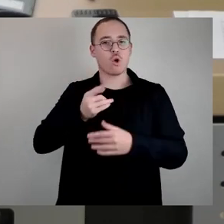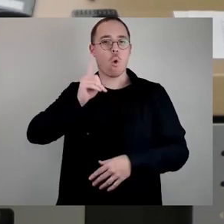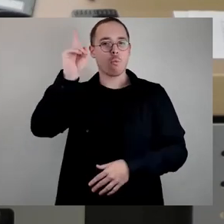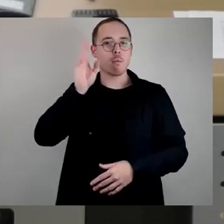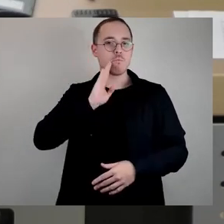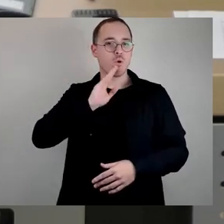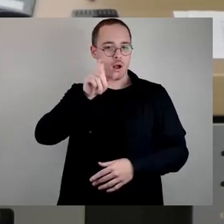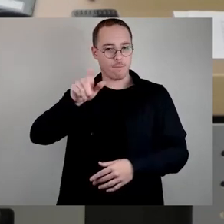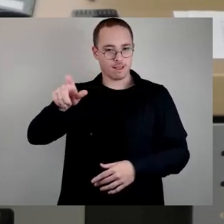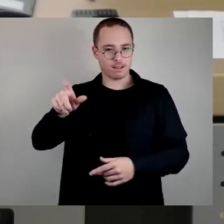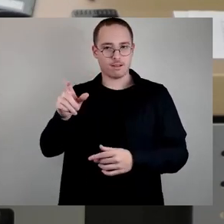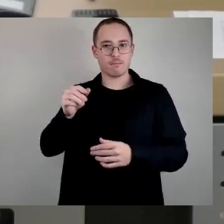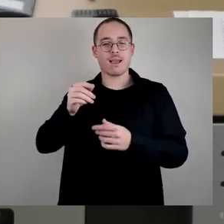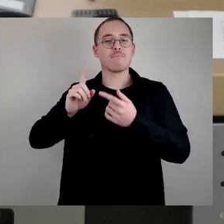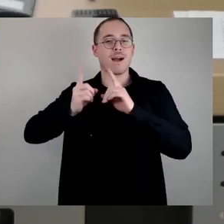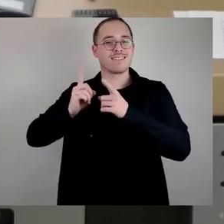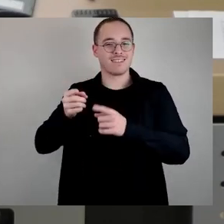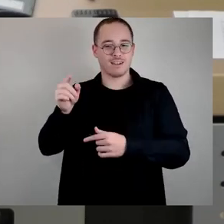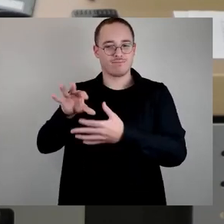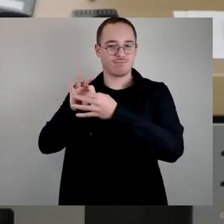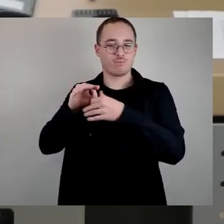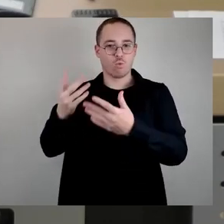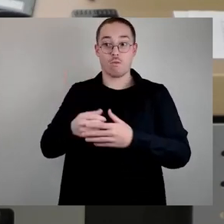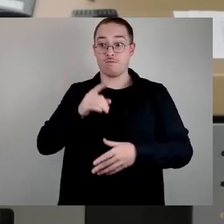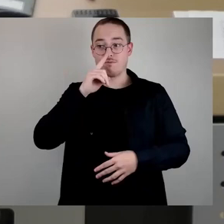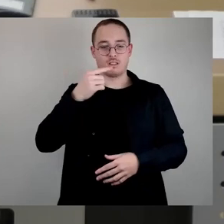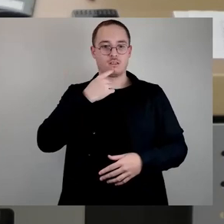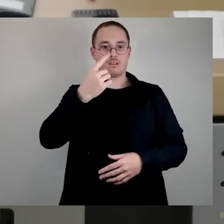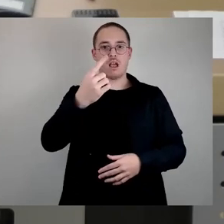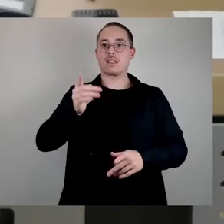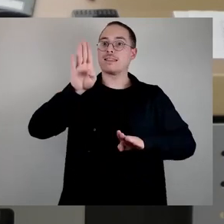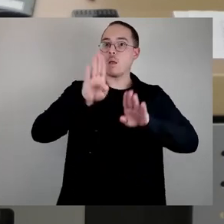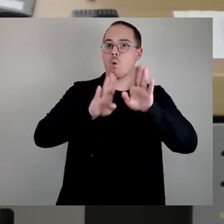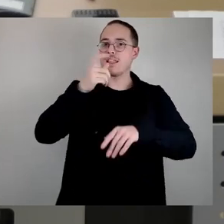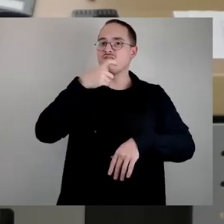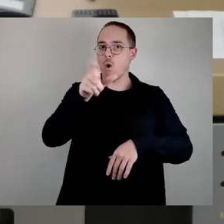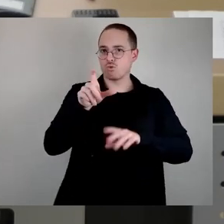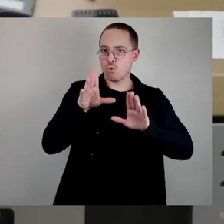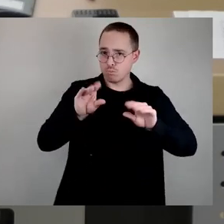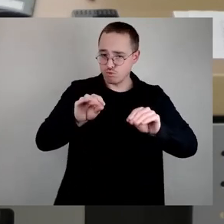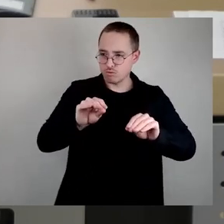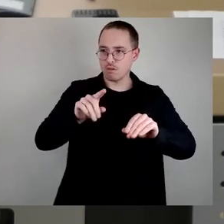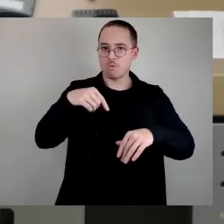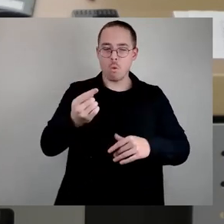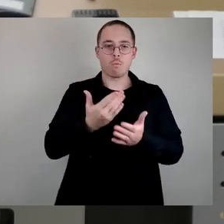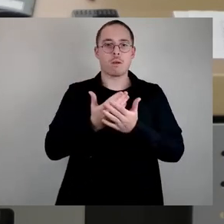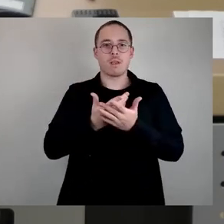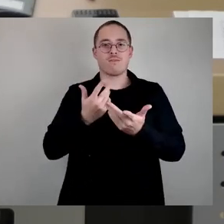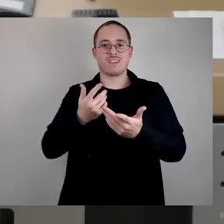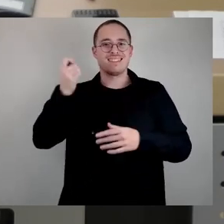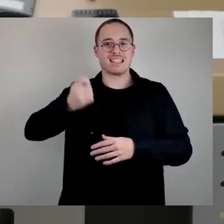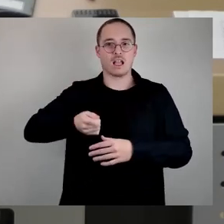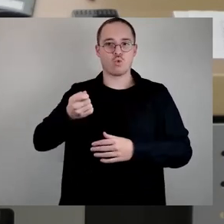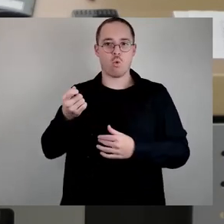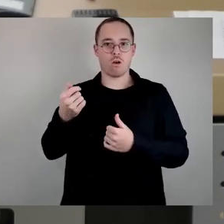nimmt und wenn wir uns an die Diktatur oder ich sage mal so ansatzweise von einigen Bürgern gefühlte Diktatur an